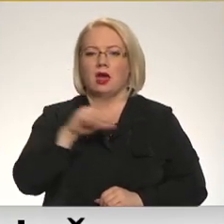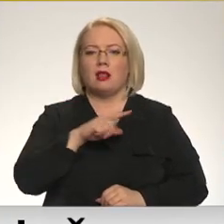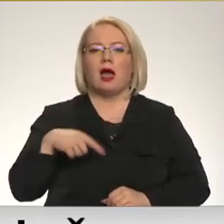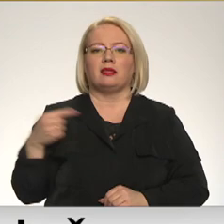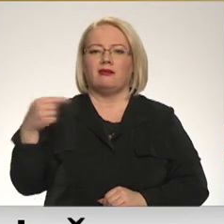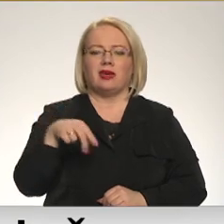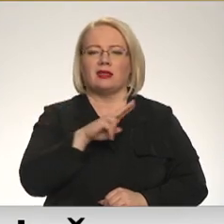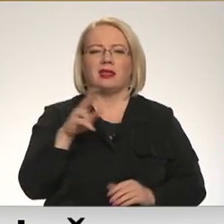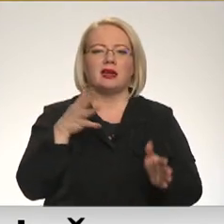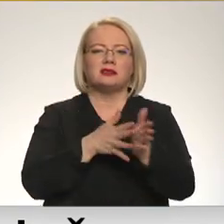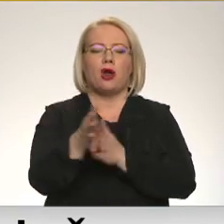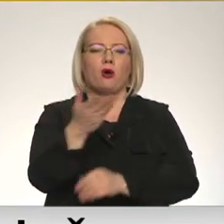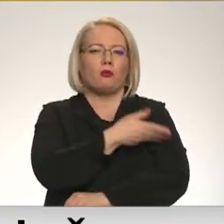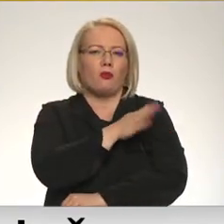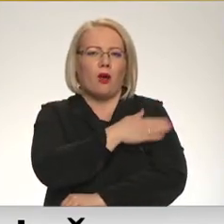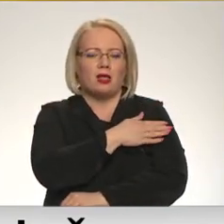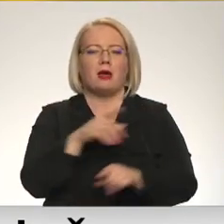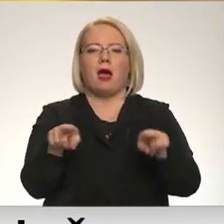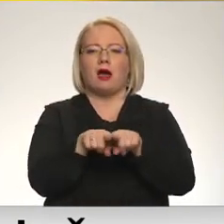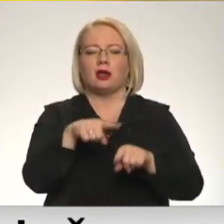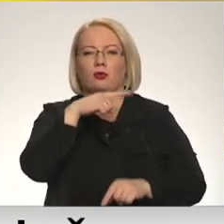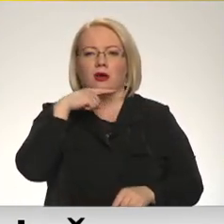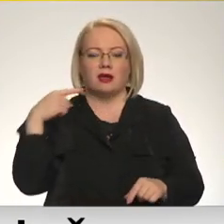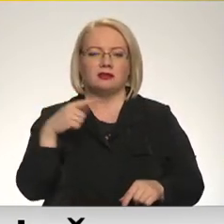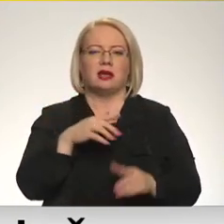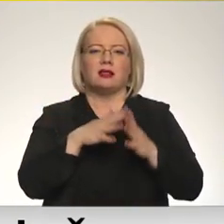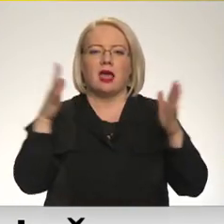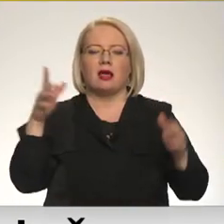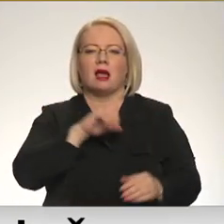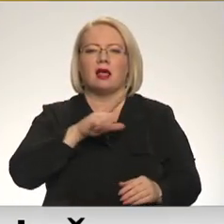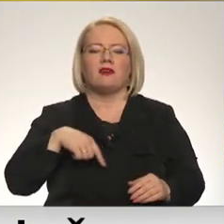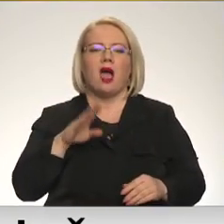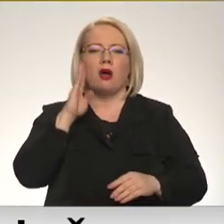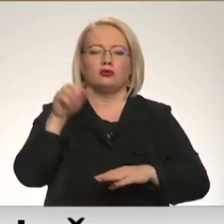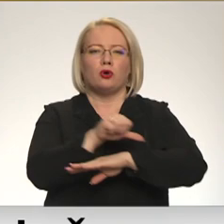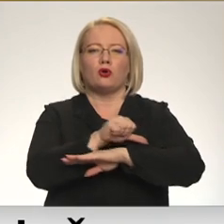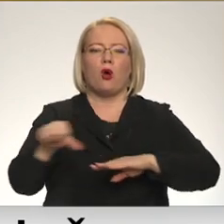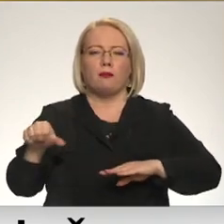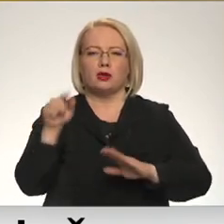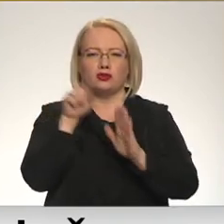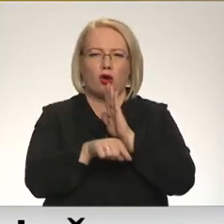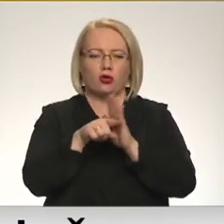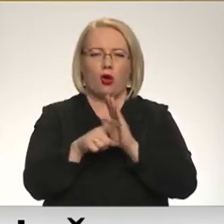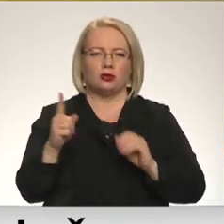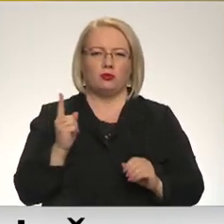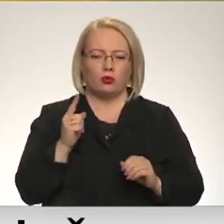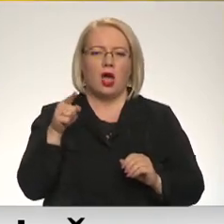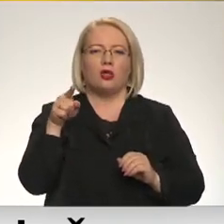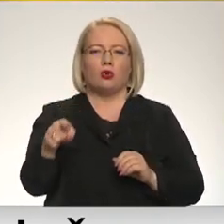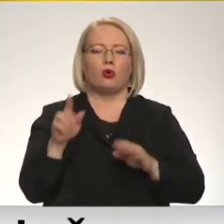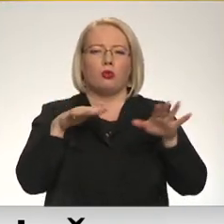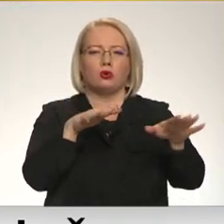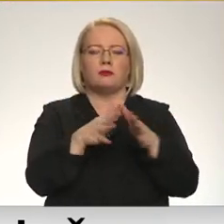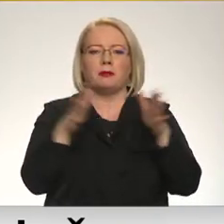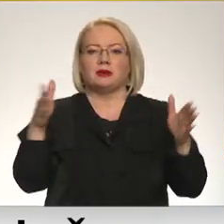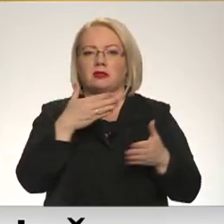tikai caur Poliju un Lietuvu, bet arī no Krievijas. Lielākajā Latvijas austrumu robežu kontrolas punktā Terehovām plūsma nav liela, taču Ukraiņi,